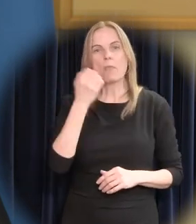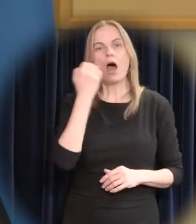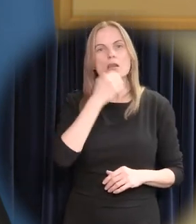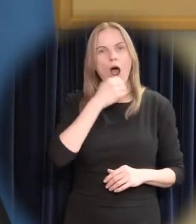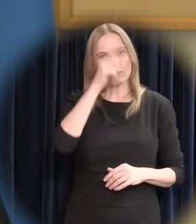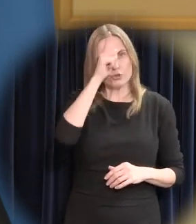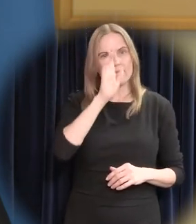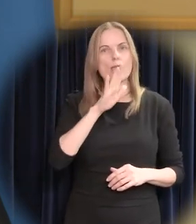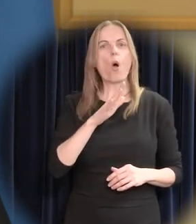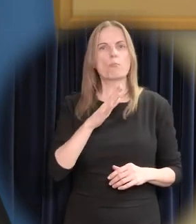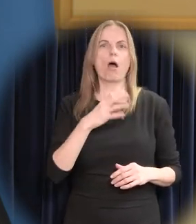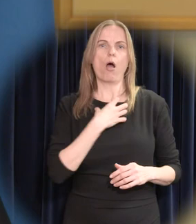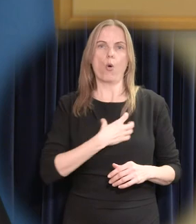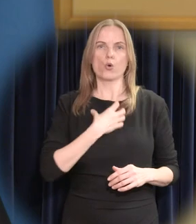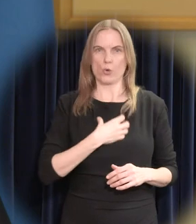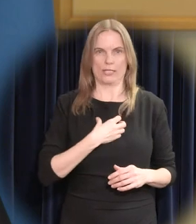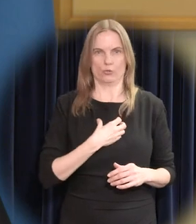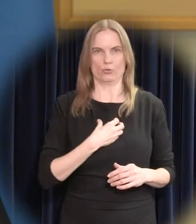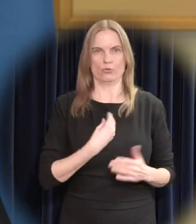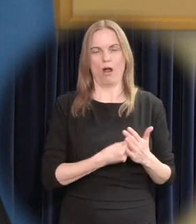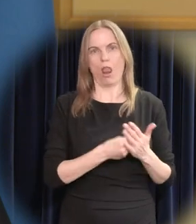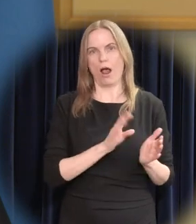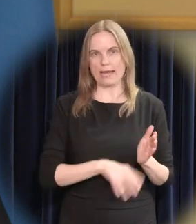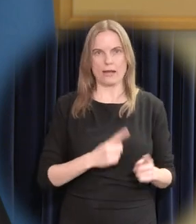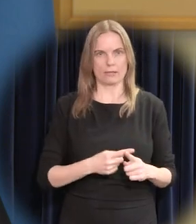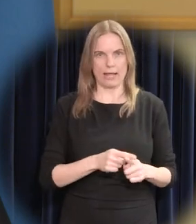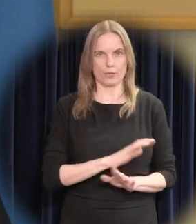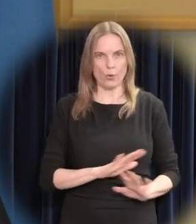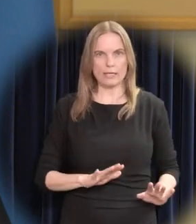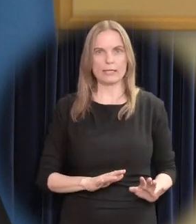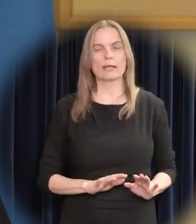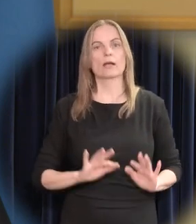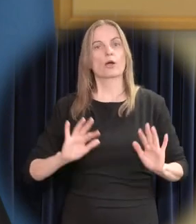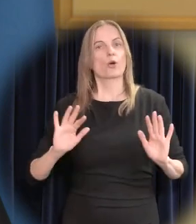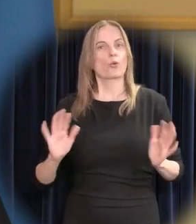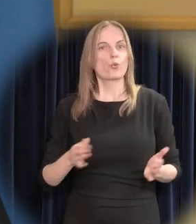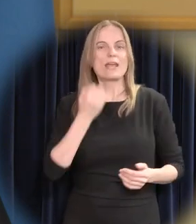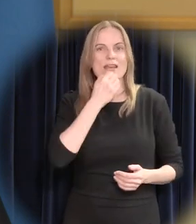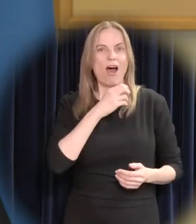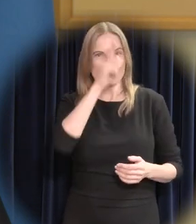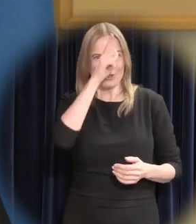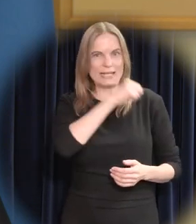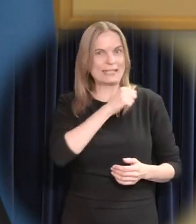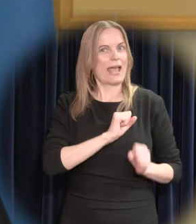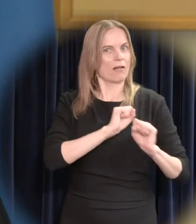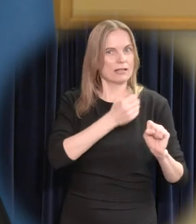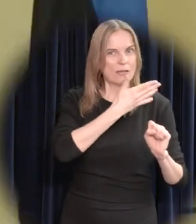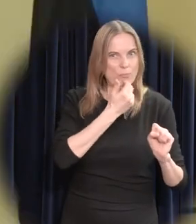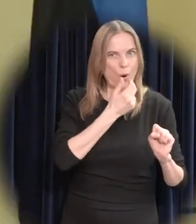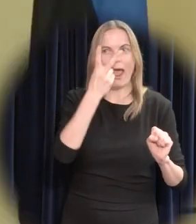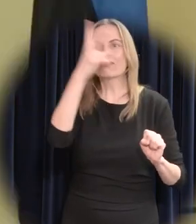Ükski ühendus ei suuda kaitsta demokraatiat, õigusriiki ega isikuvabadusi, kui seda ei kaitse rahvusriik ise.